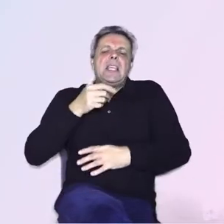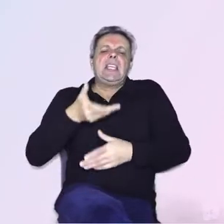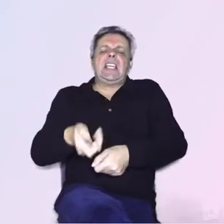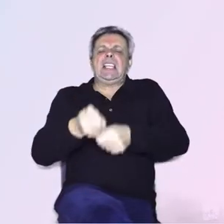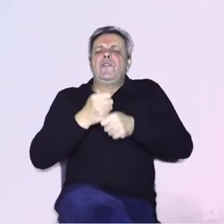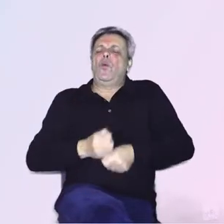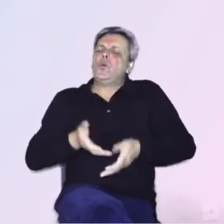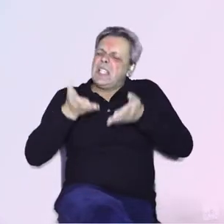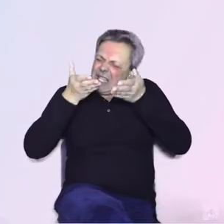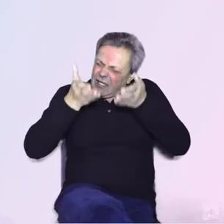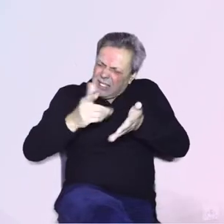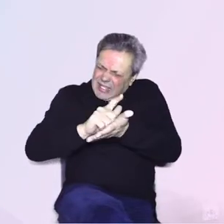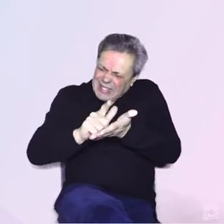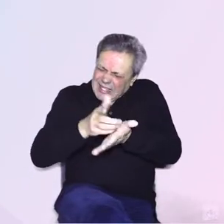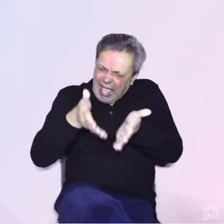zvuci tak,